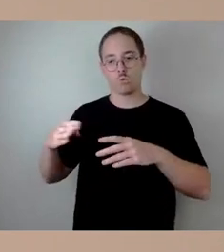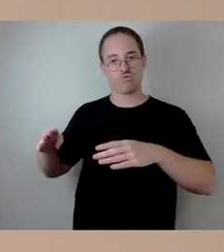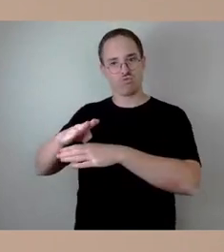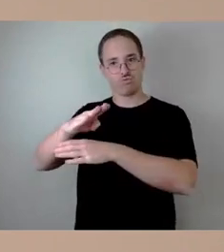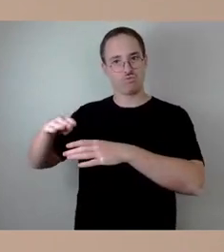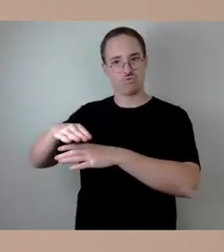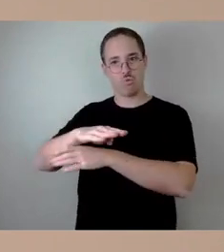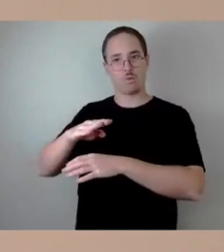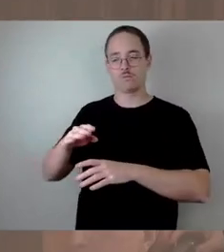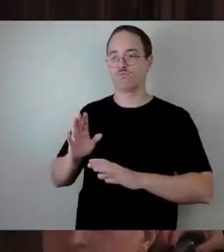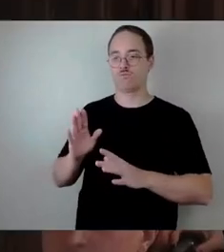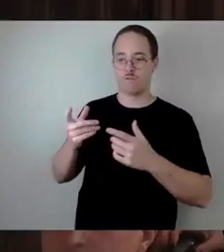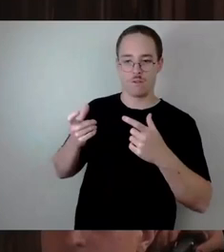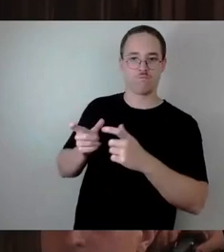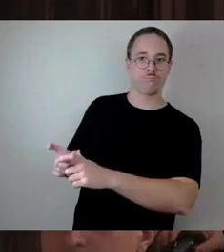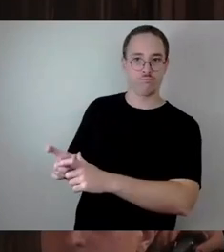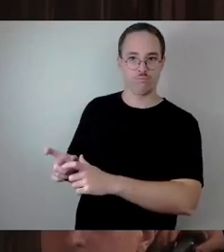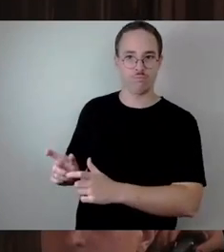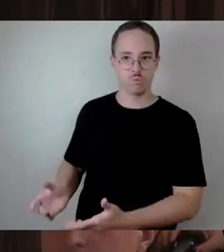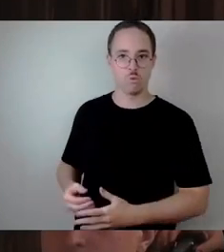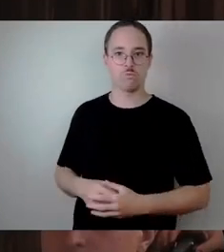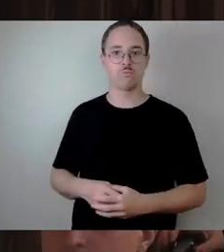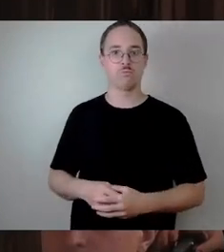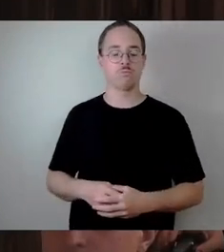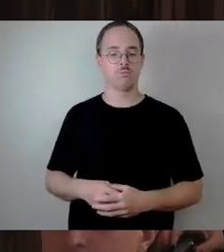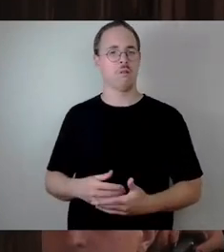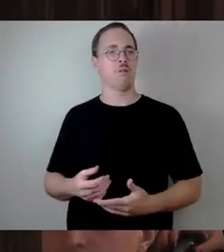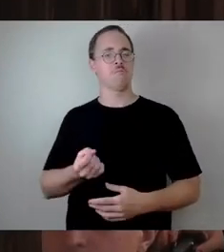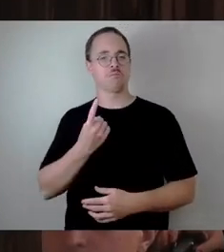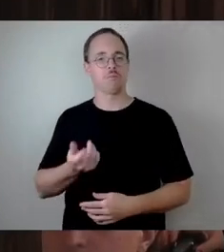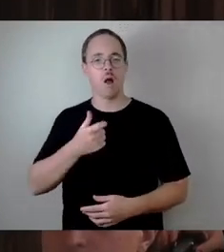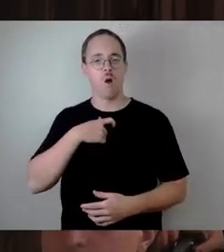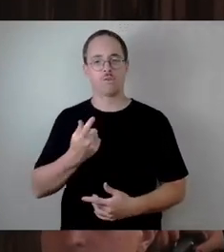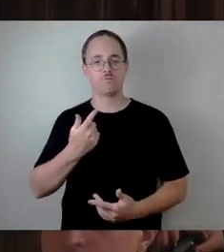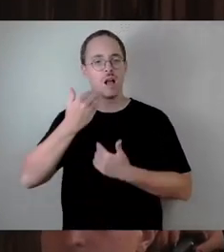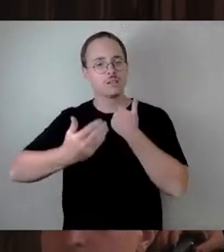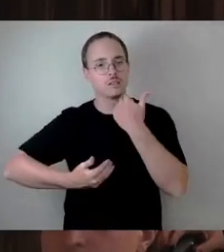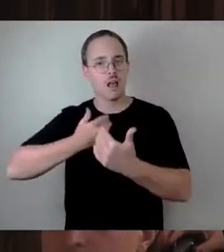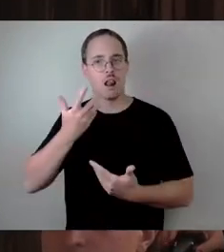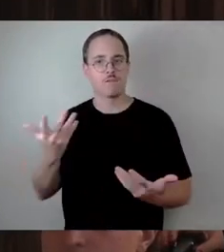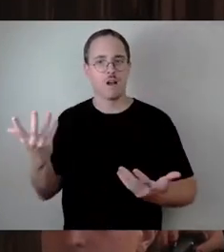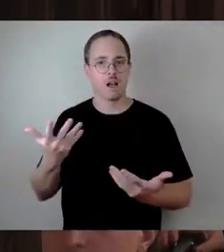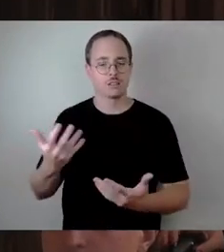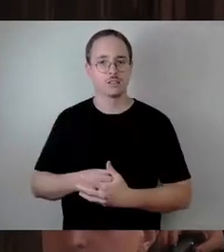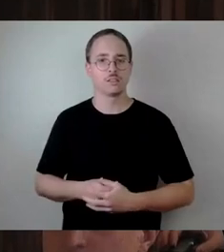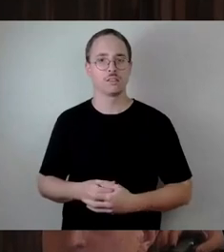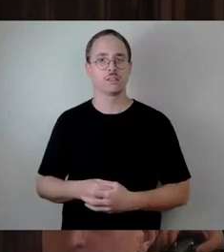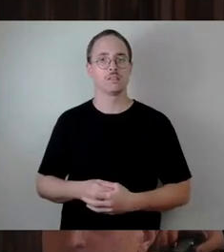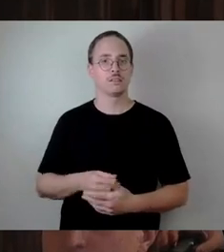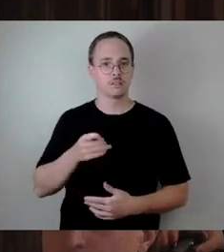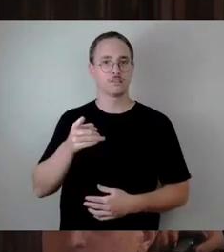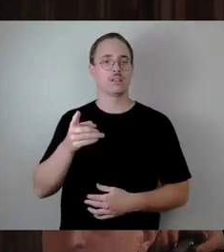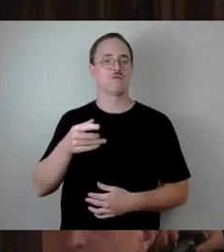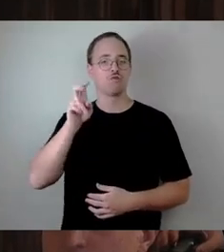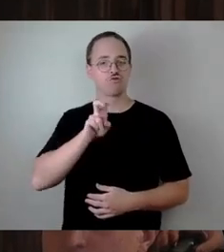Also mir wurde der Eindruck berichtet, dass aufgrund der rechtswidrig einfahrenden Kfz die Straßenbahn eben auch aufgehalten